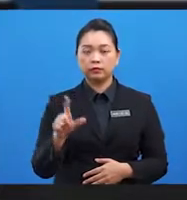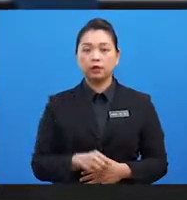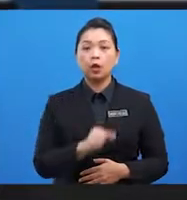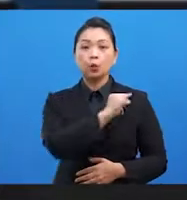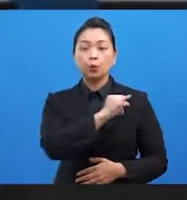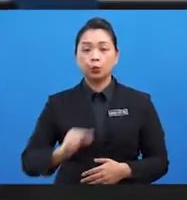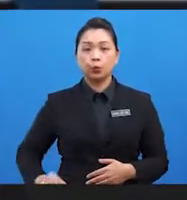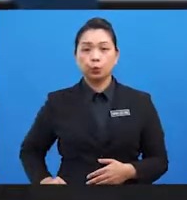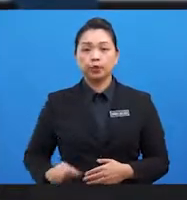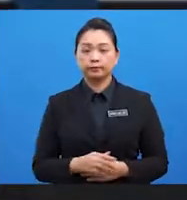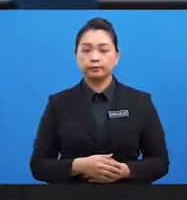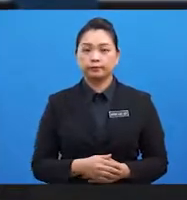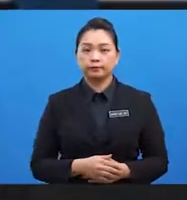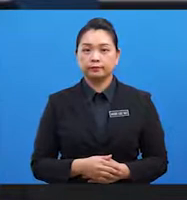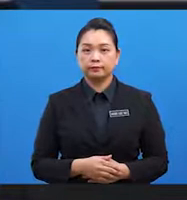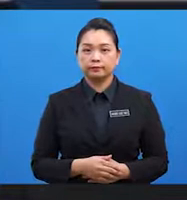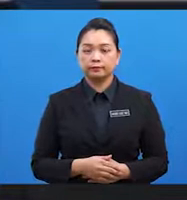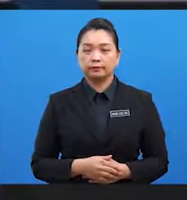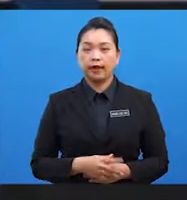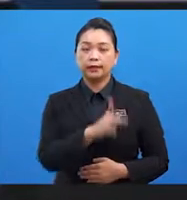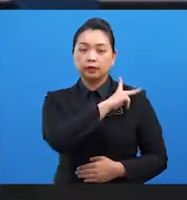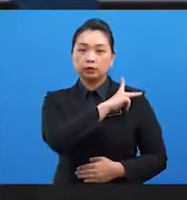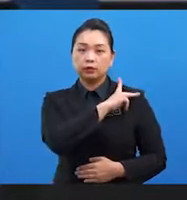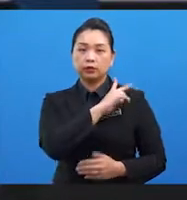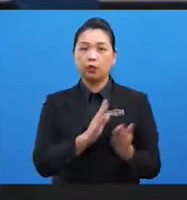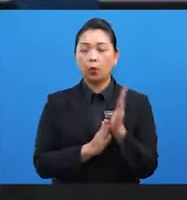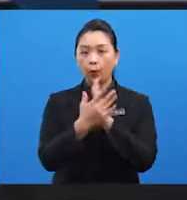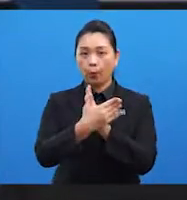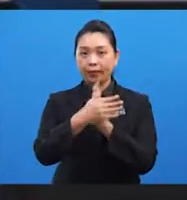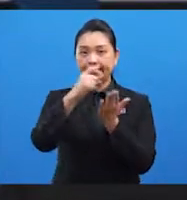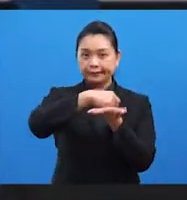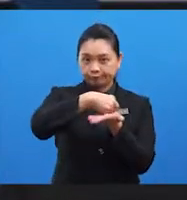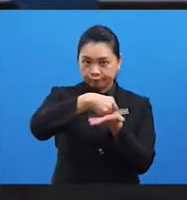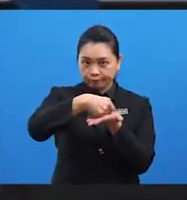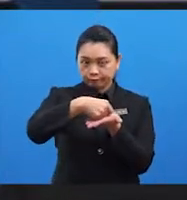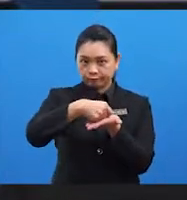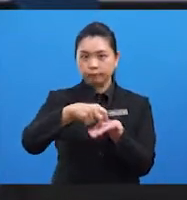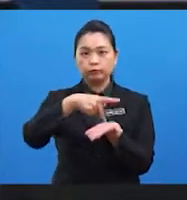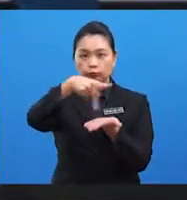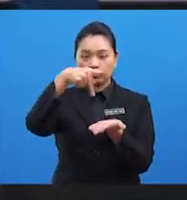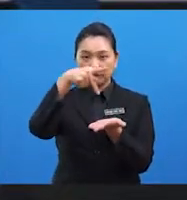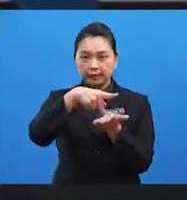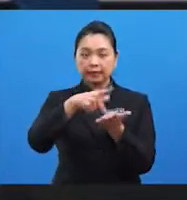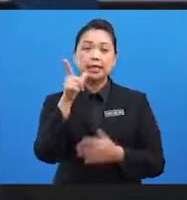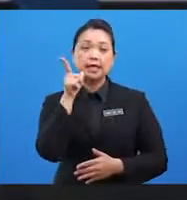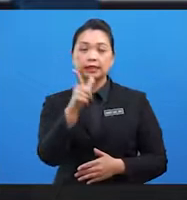ini diketuai oleh Setiausaha Agong Commonwealth yang berpusat di London.